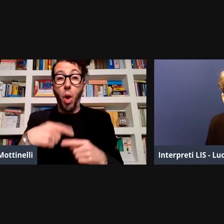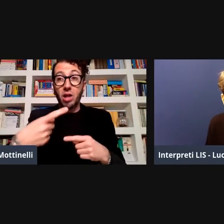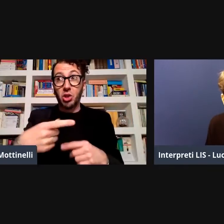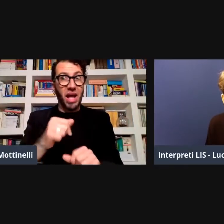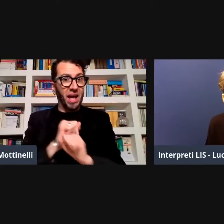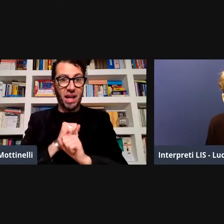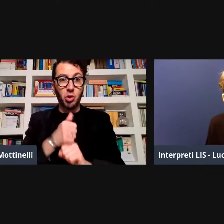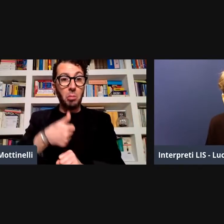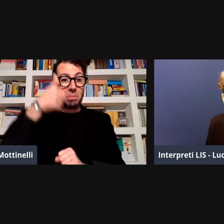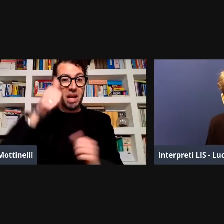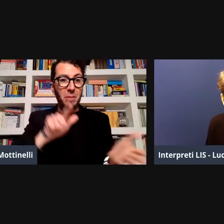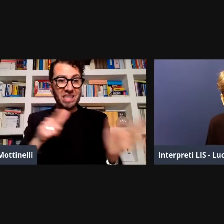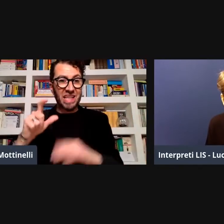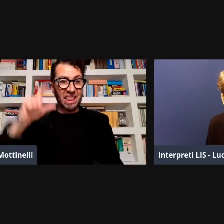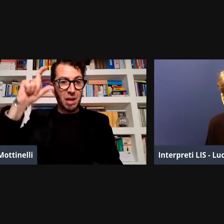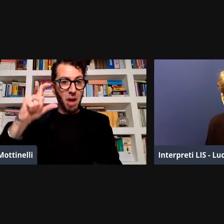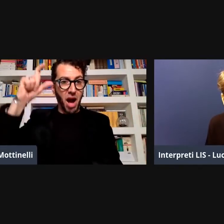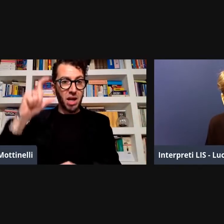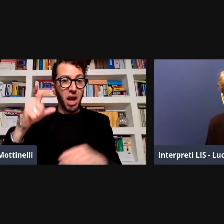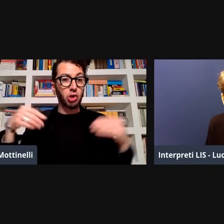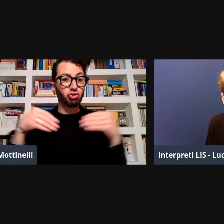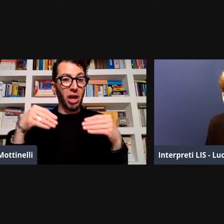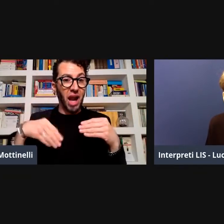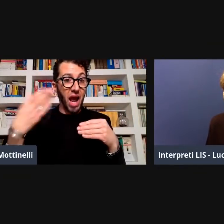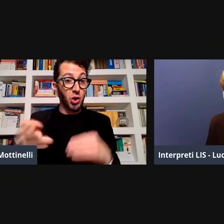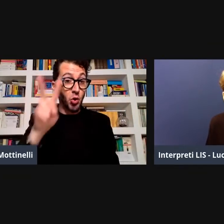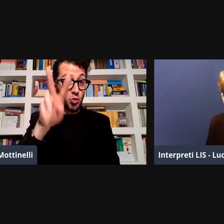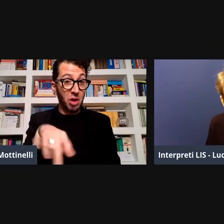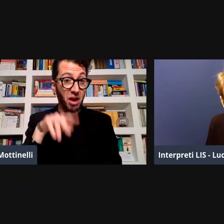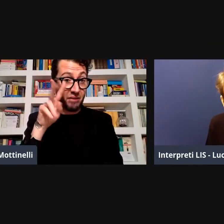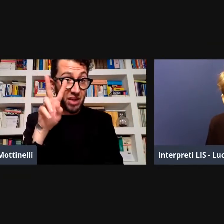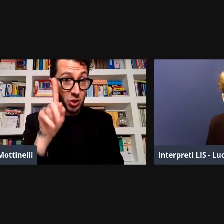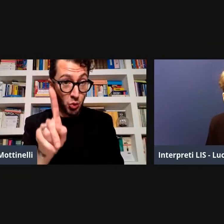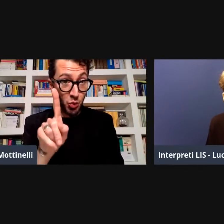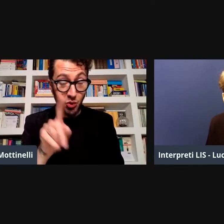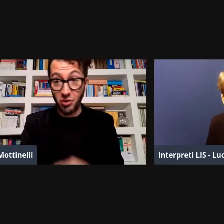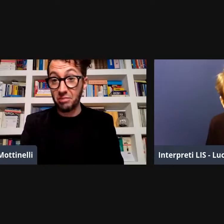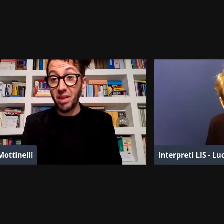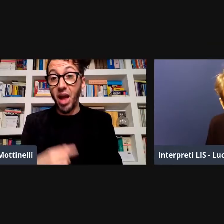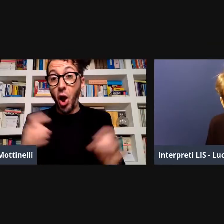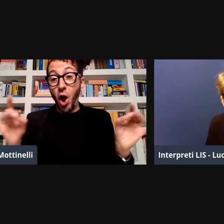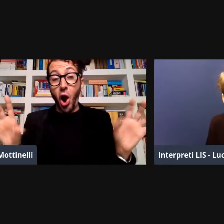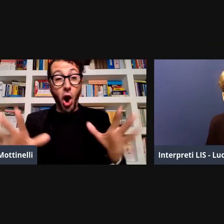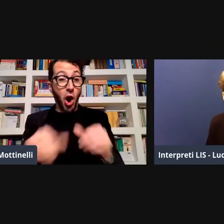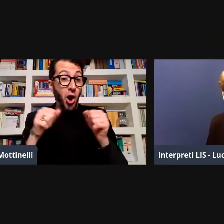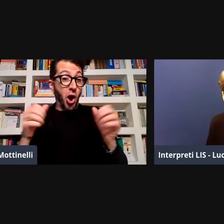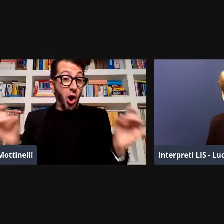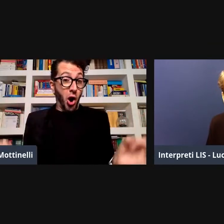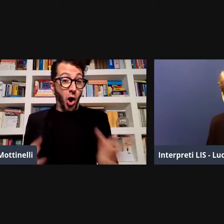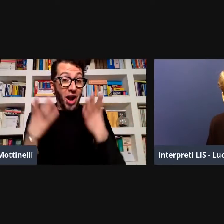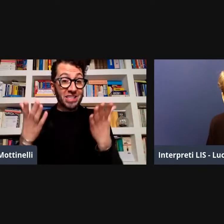su facebook o su altri canali credo la prima settimana di gennaio del 2021